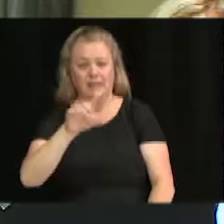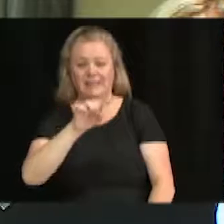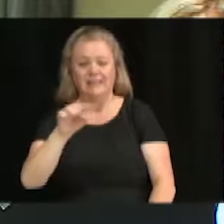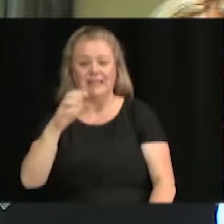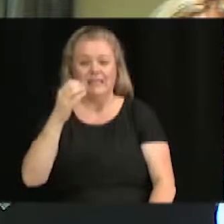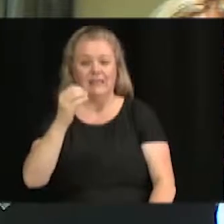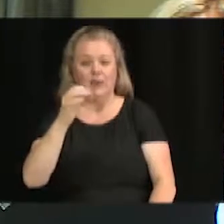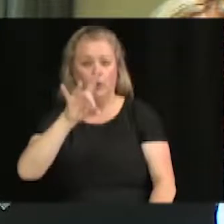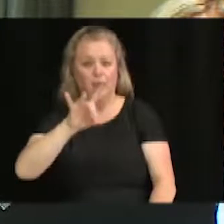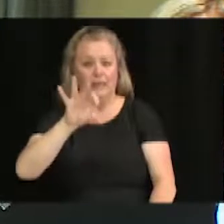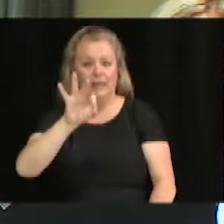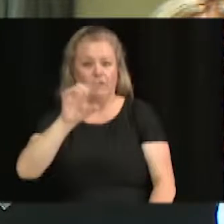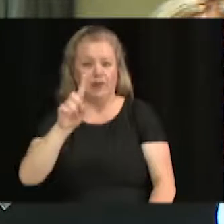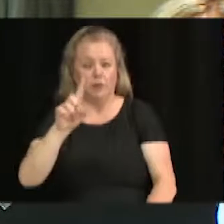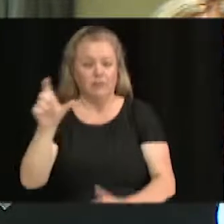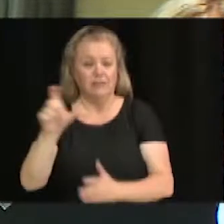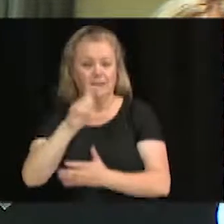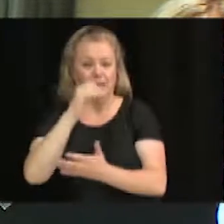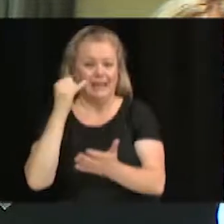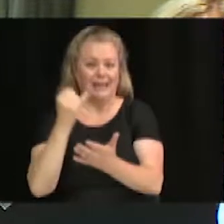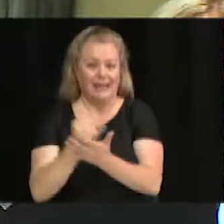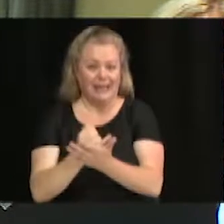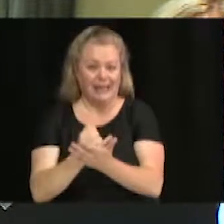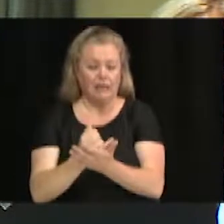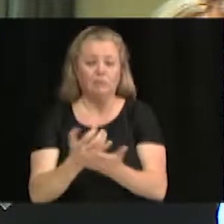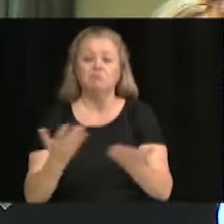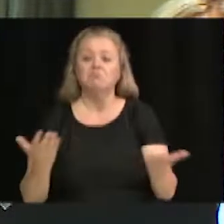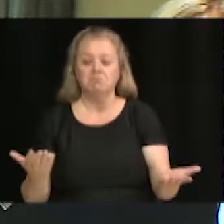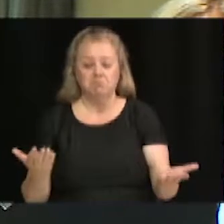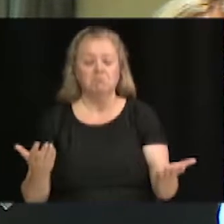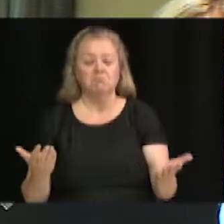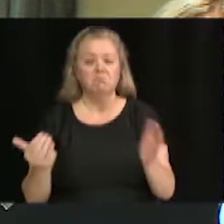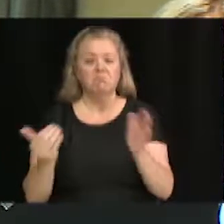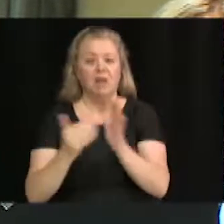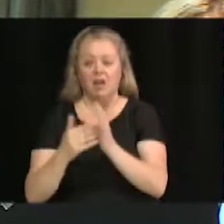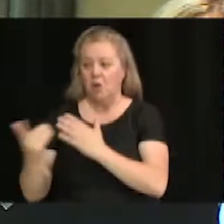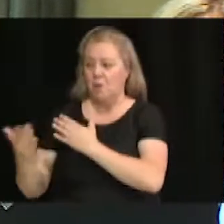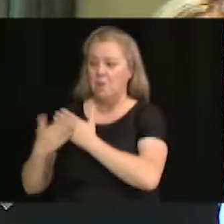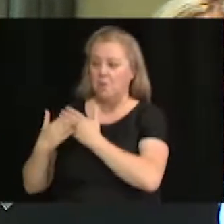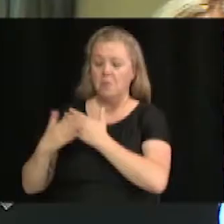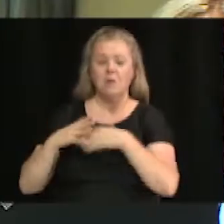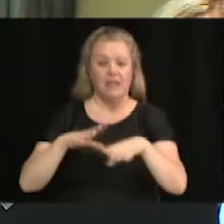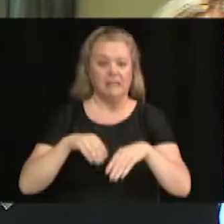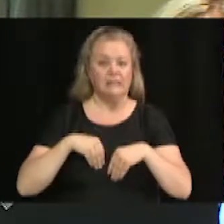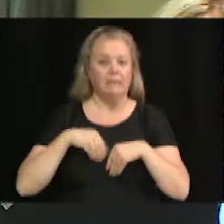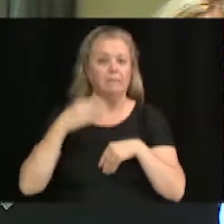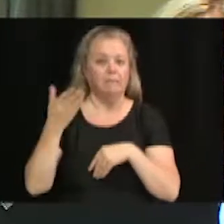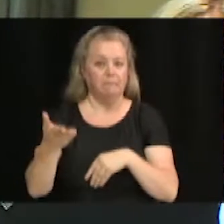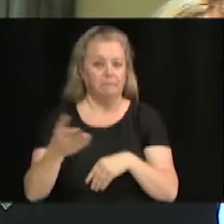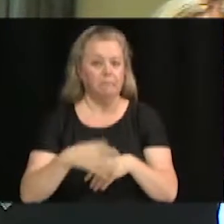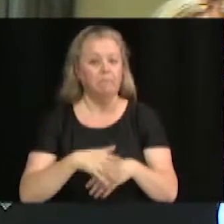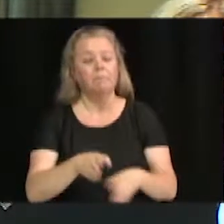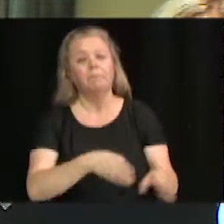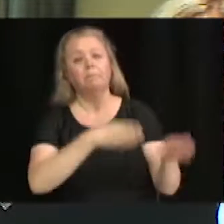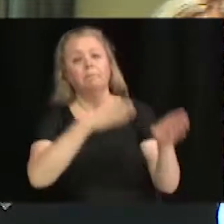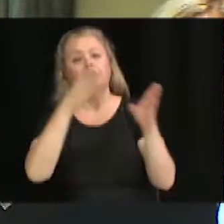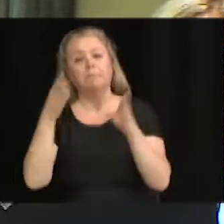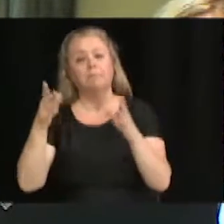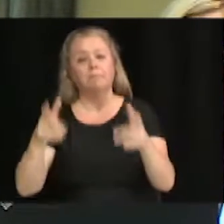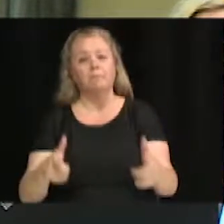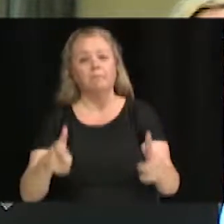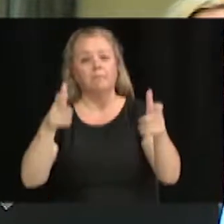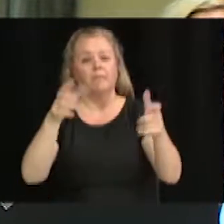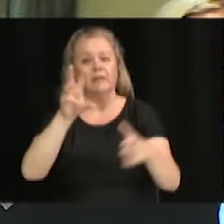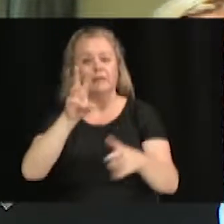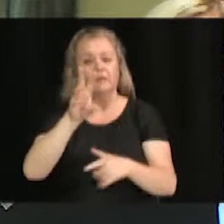91 Québec Inc., à nouveau, il a lieu d'accorder les dérogations mineures. Pour l'immeuble du 65 rue